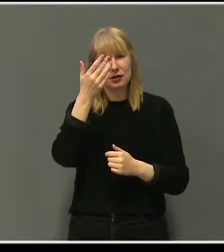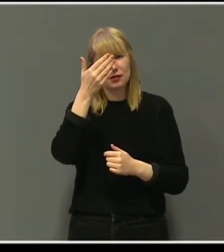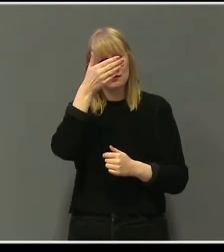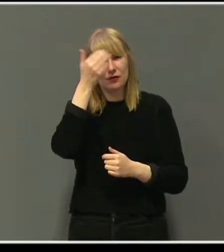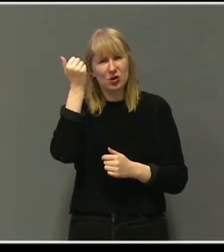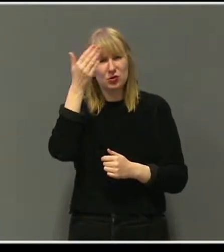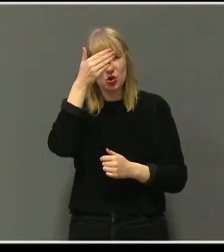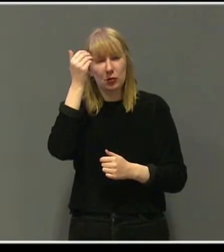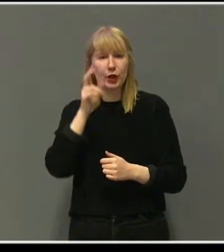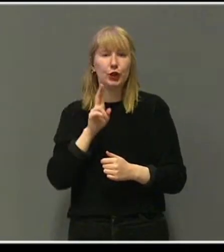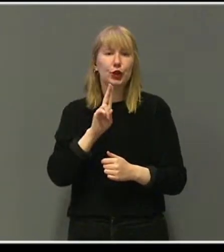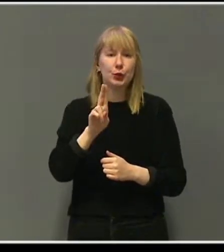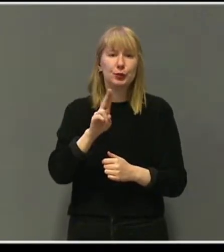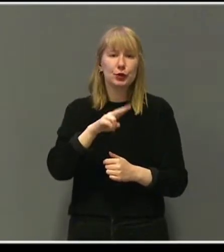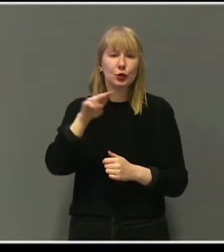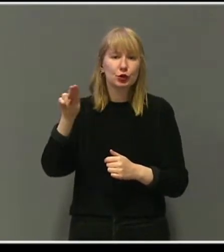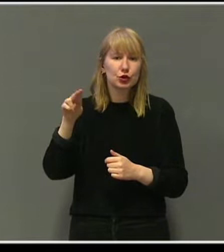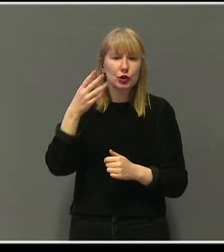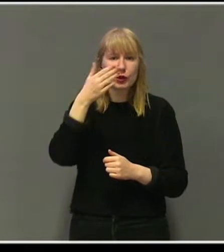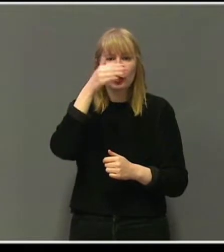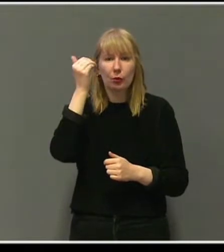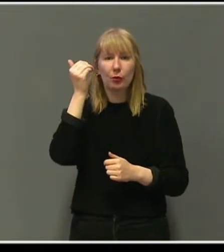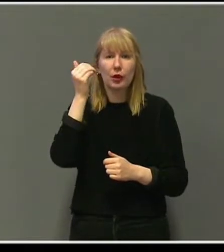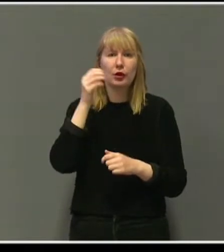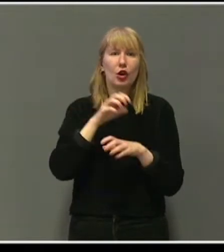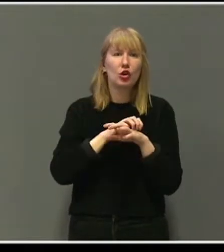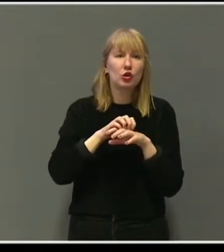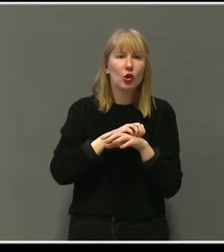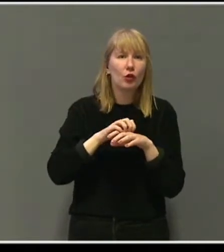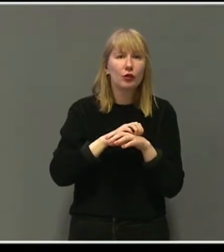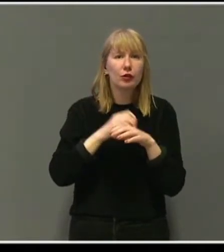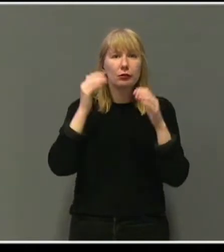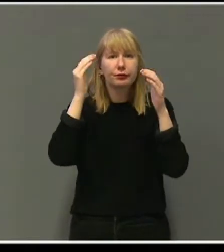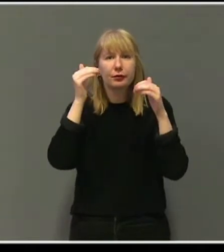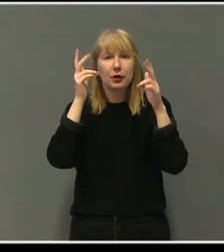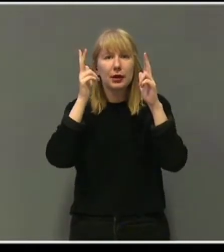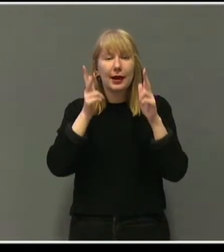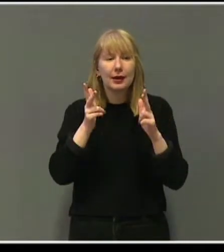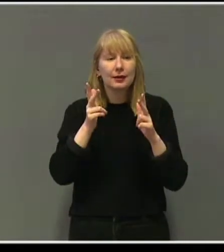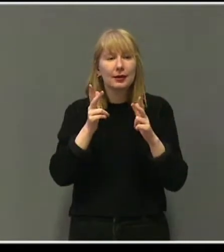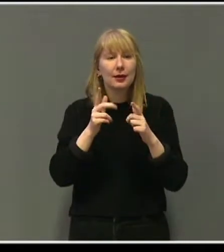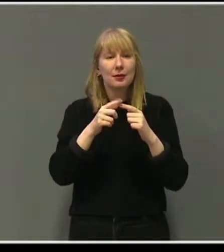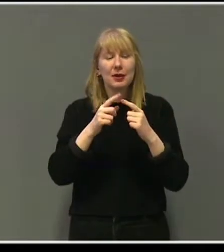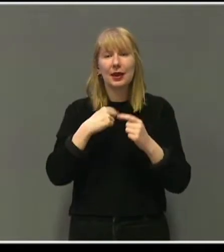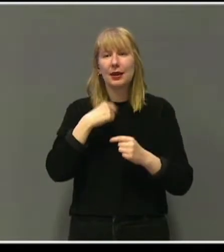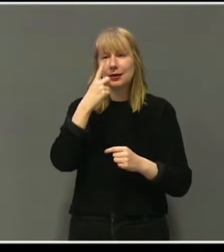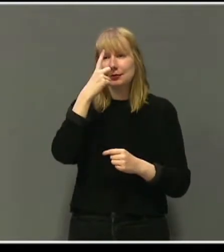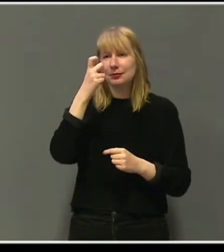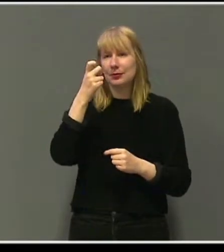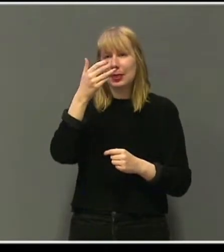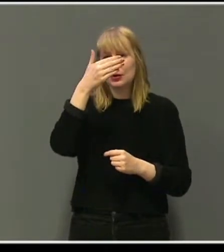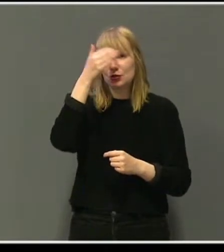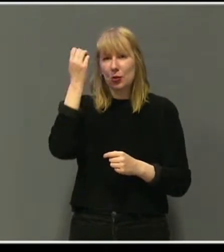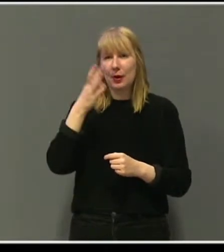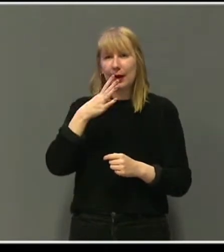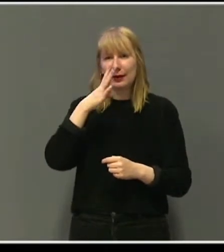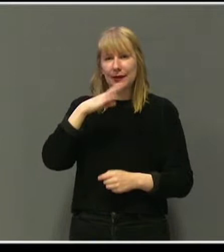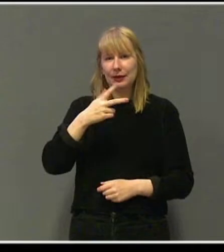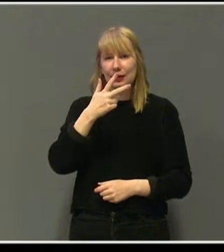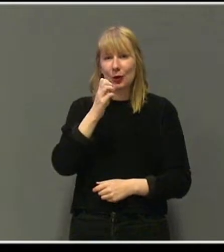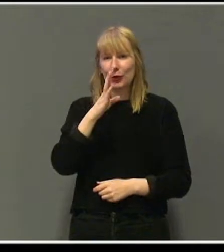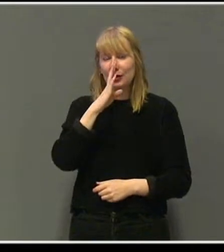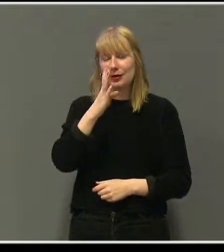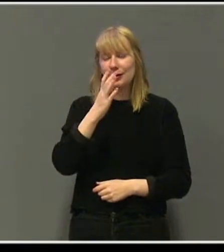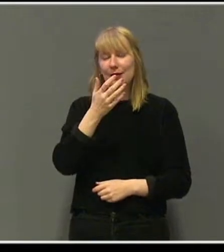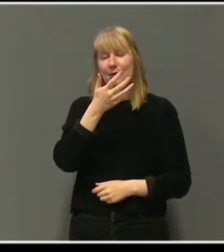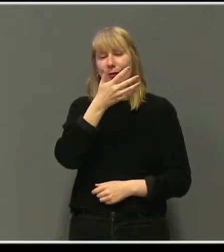sommer. Det var gråvei, sol og regnskyld. Men sånn jeg husker det, så var sommeren 1989 varm